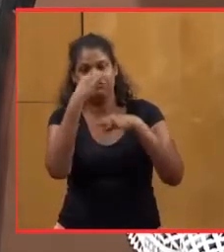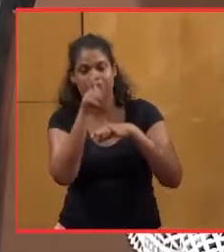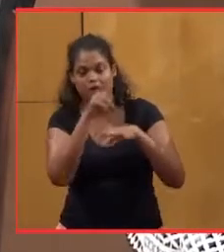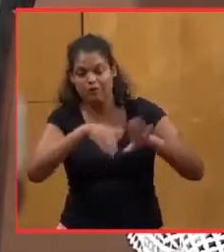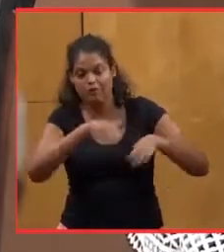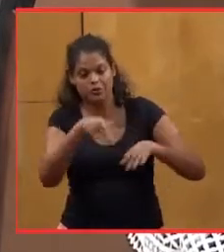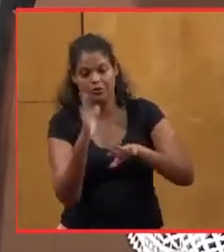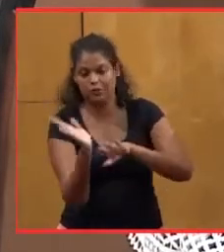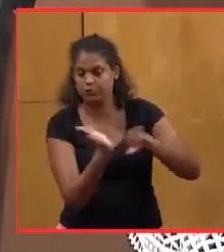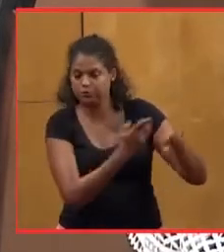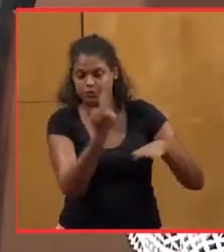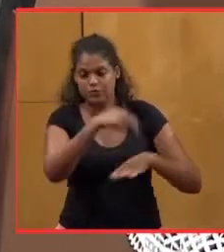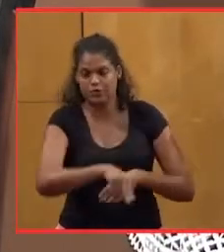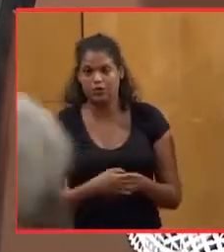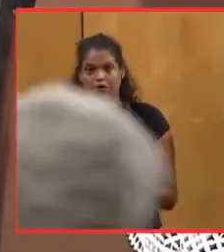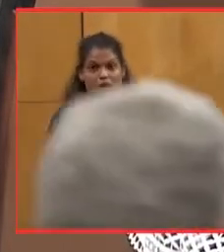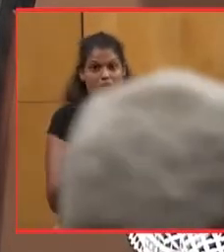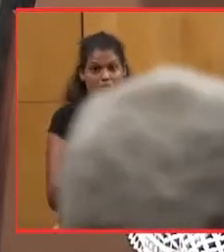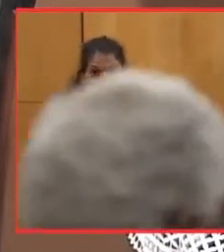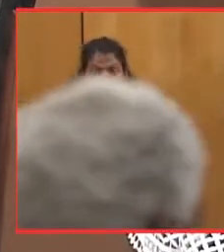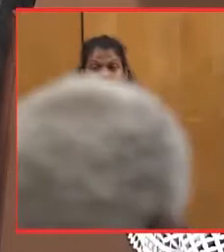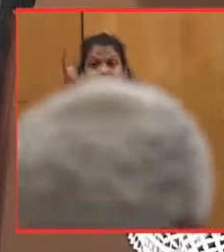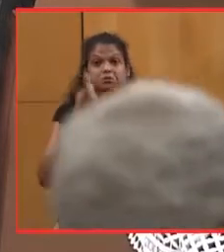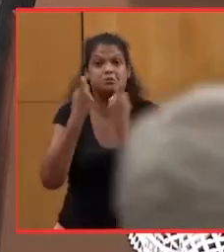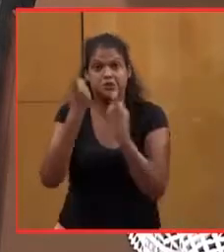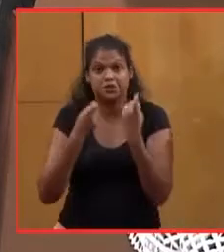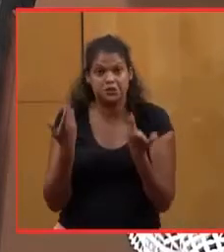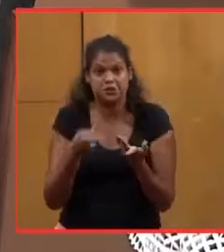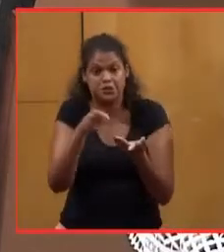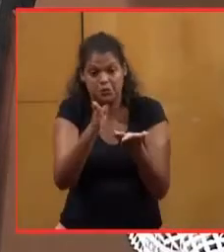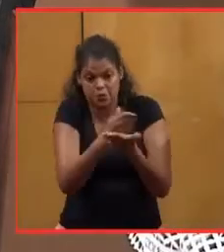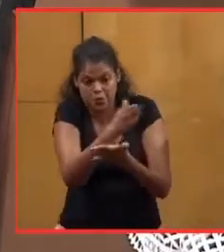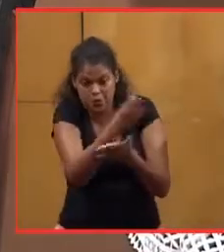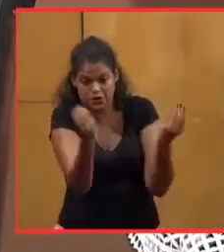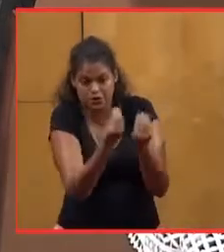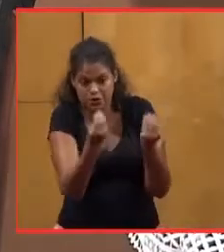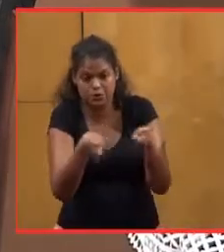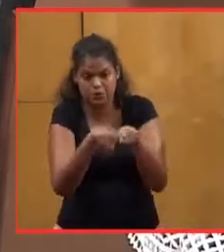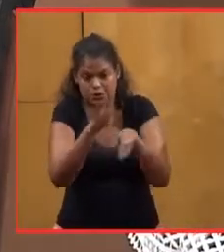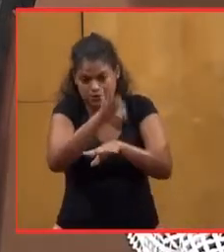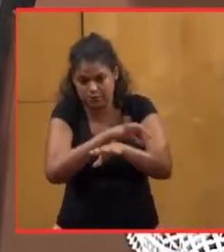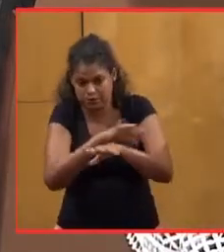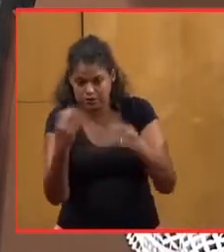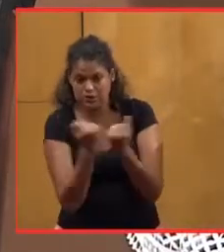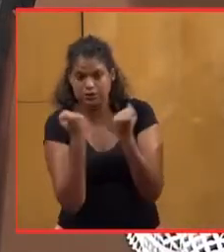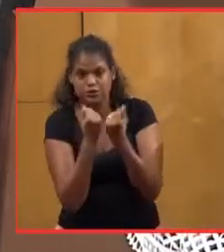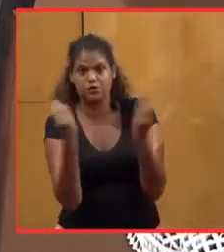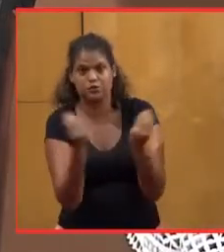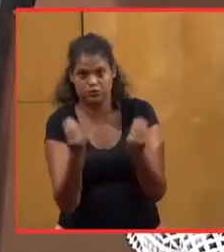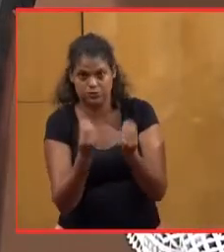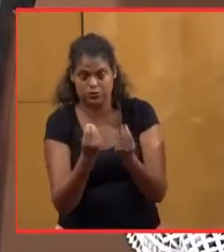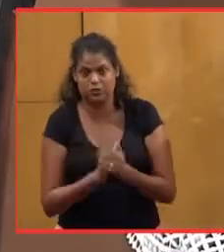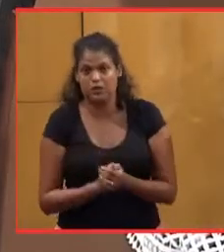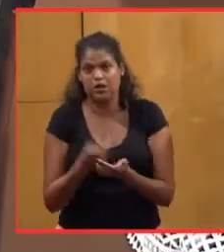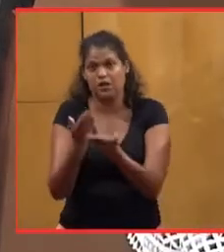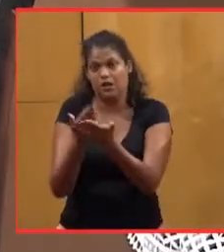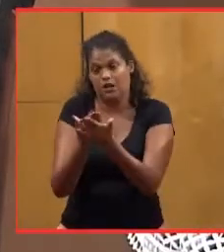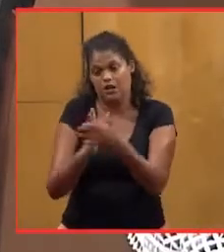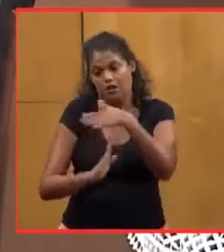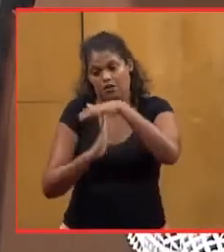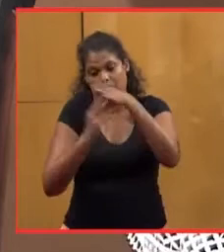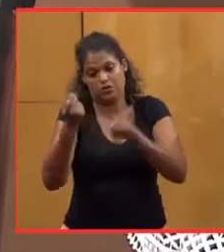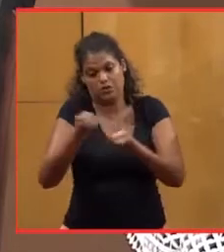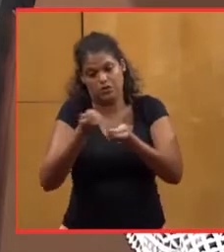fonctionnement. C'est à se demander où est votre projet et votre plan d'action. Ce que démontre le compte de